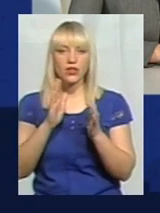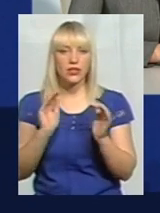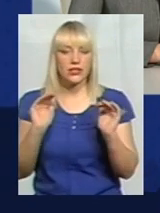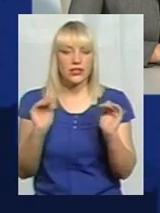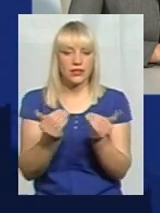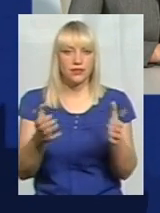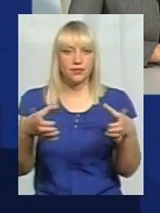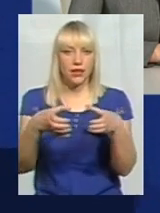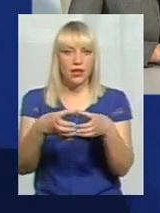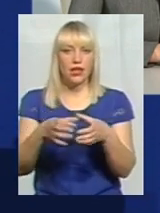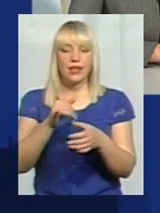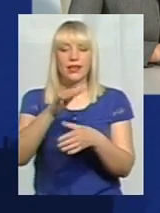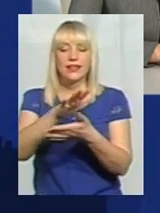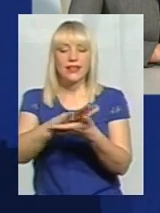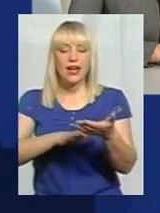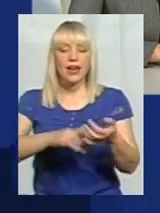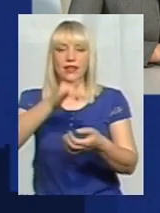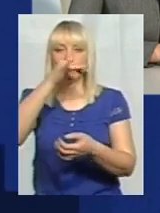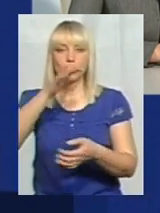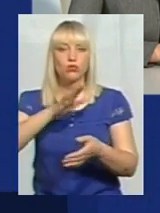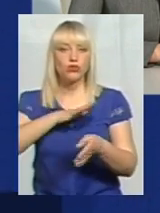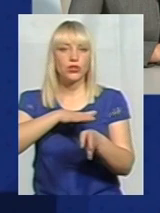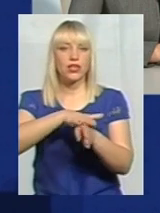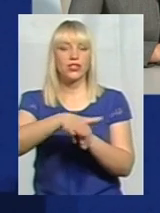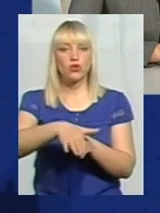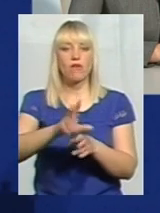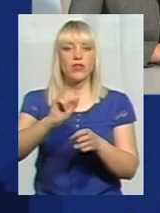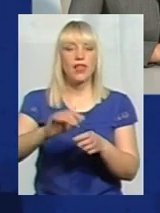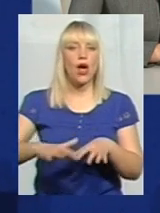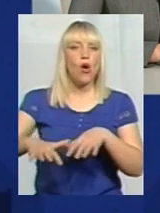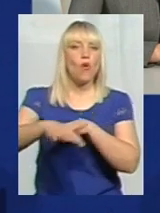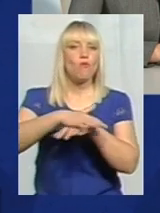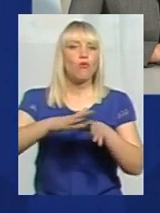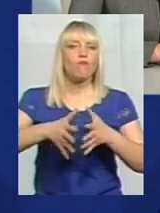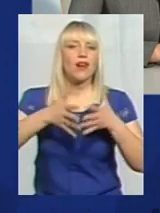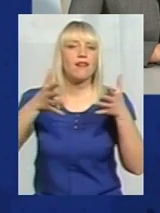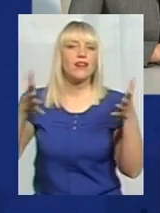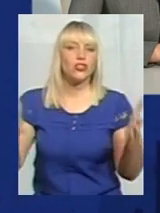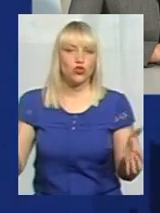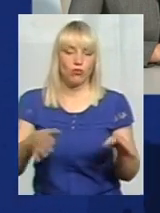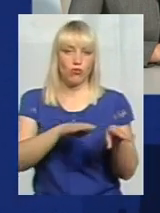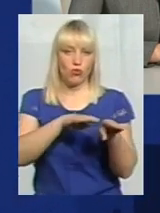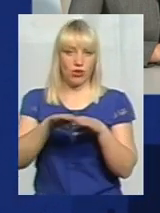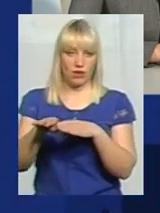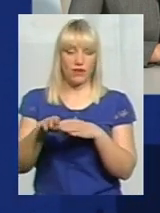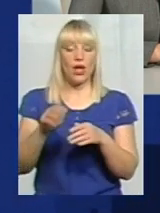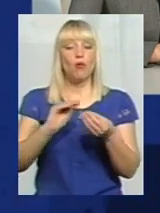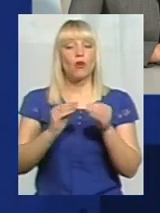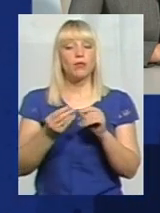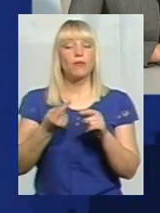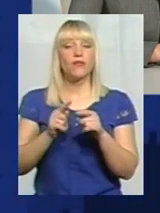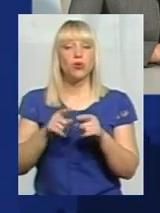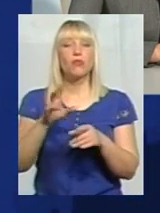далі воно не може бути реалізовано на публічному рівні. Тобто, проблема в тому, що, якби, проблема обговорюється, але вона потім